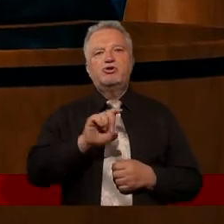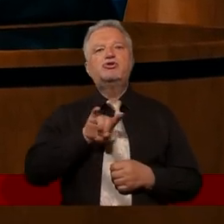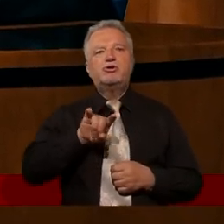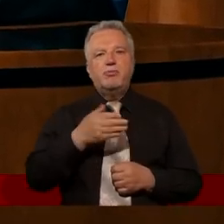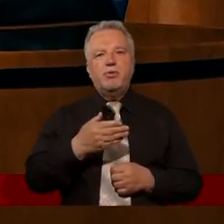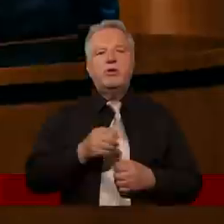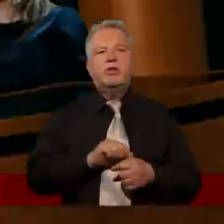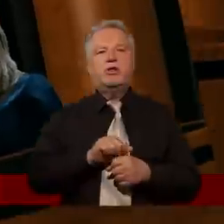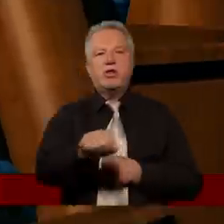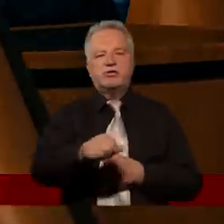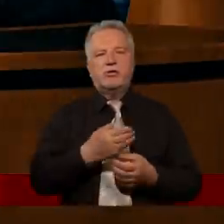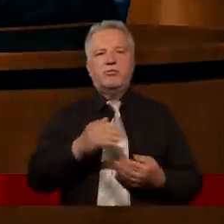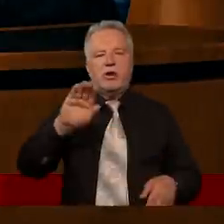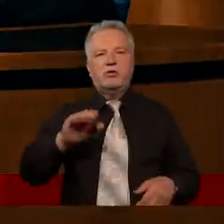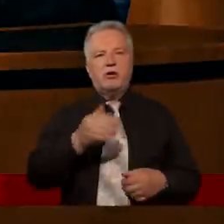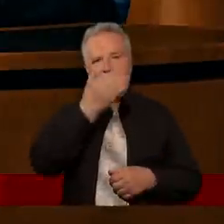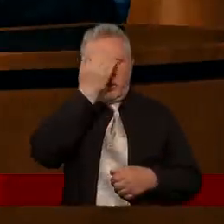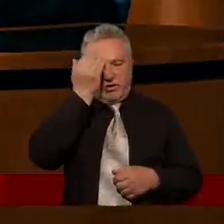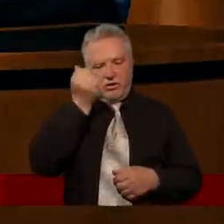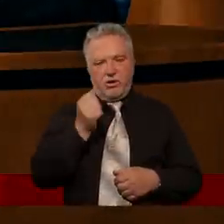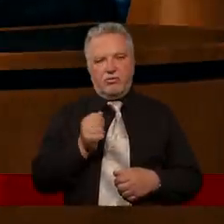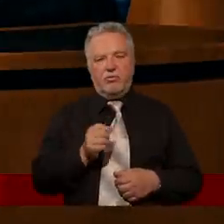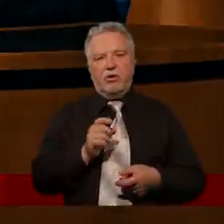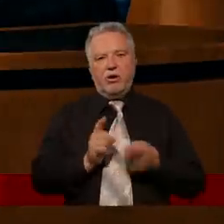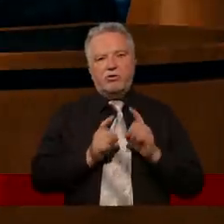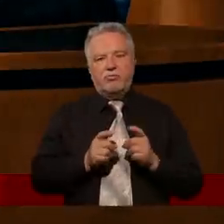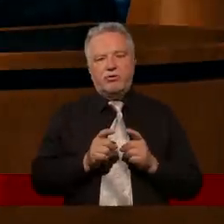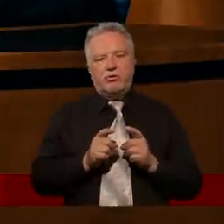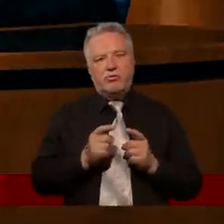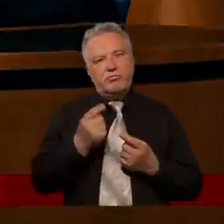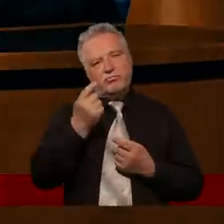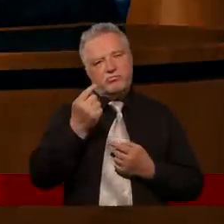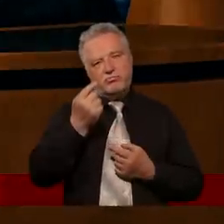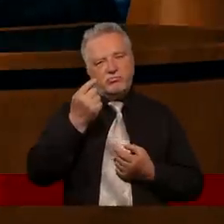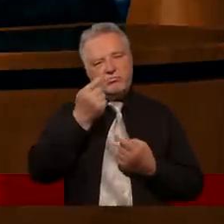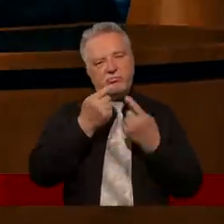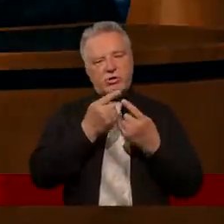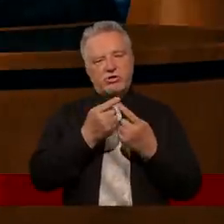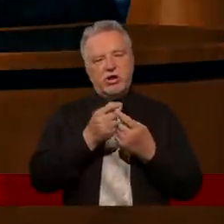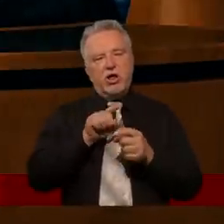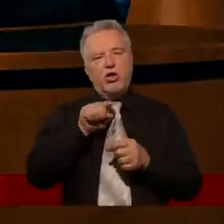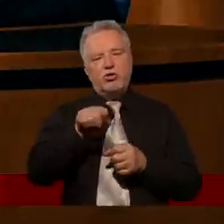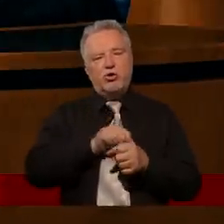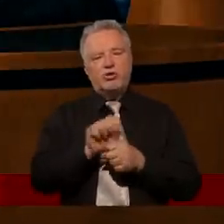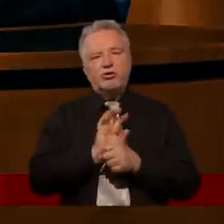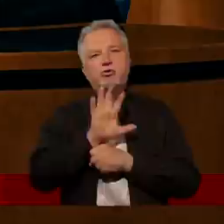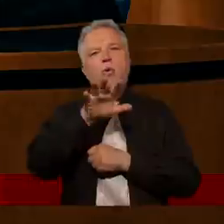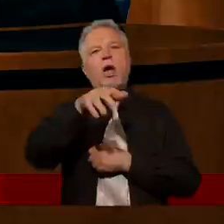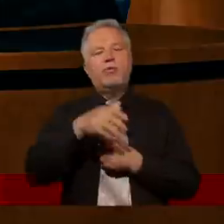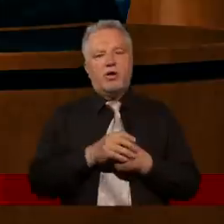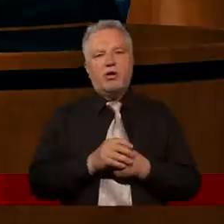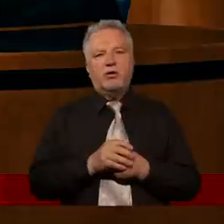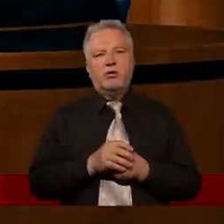nas wielkość? Nie wiem, bardzo szybko kojarzy mi się to z jakąś sławą, popularnością i